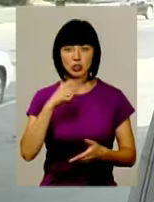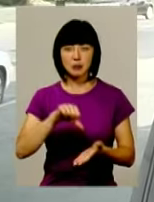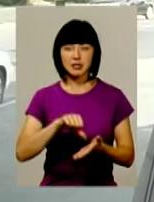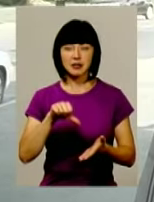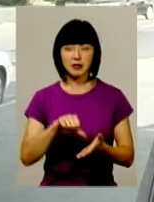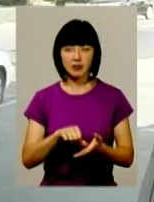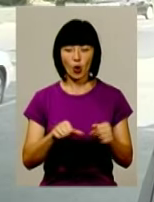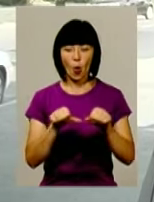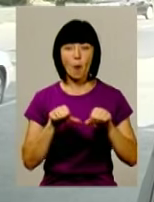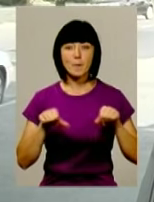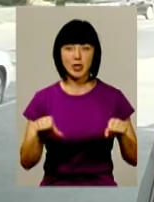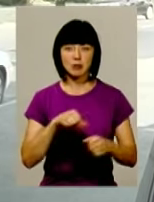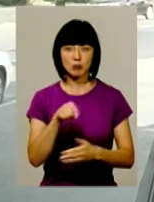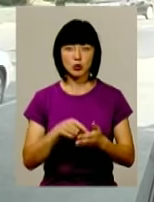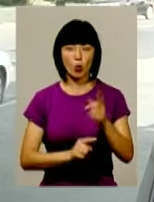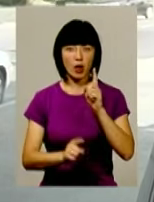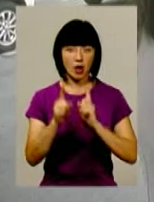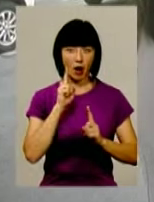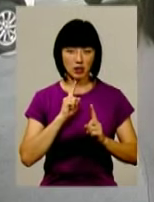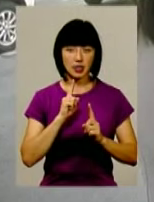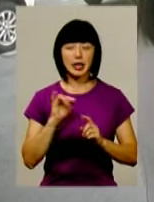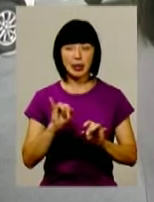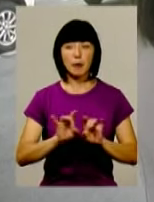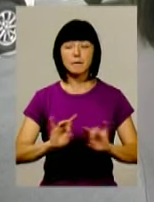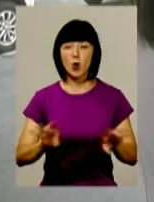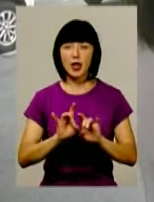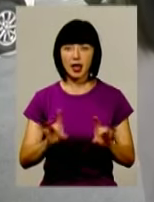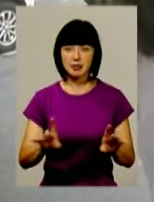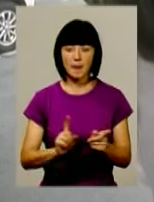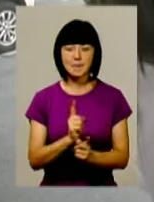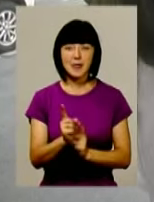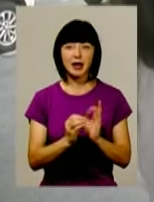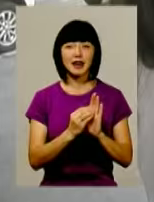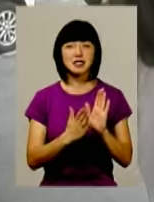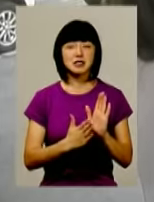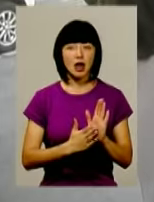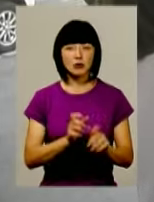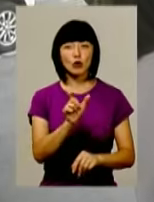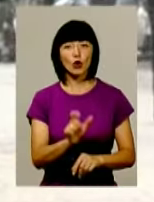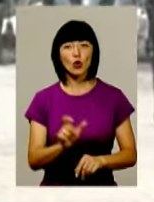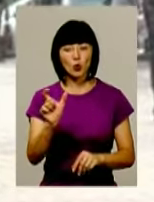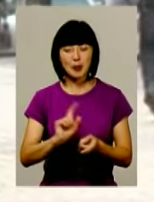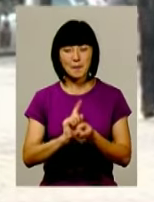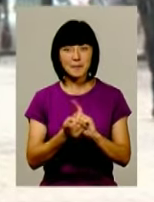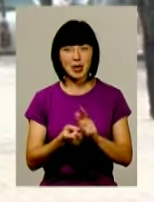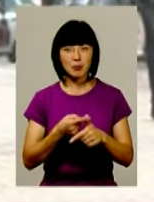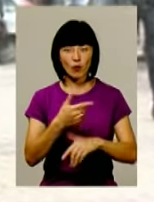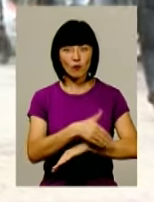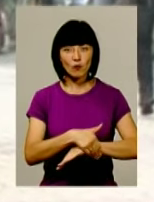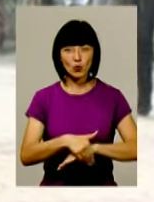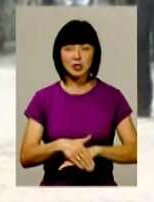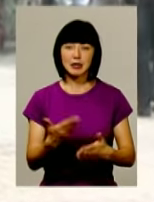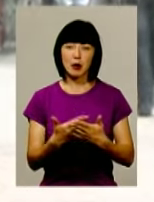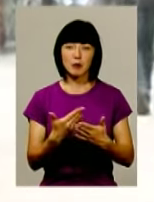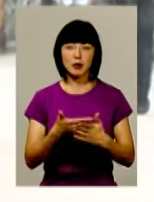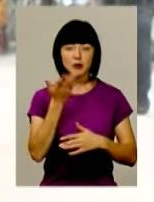топономічної комісії міської ради Володимир Швець. Та пояснює, перереєстрацію мешканці переіменованих вулиць повинні проходити, до